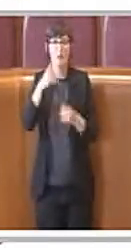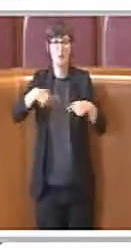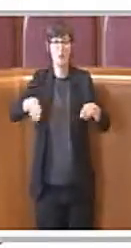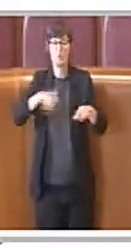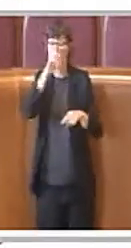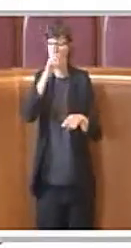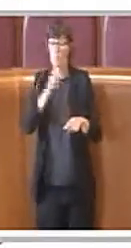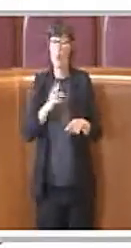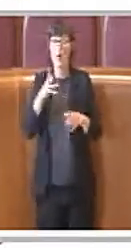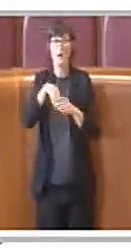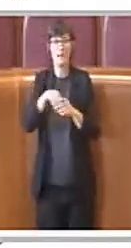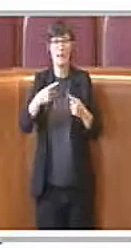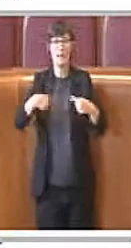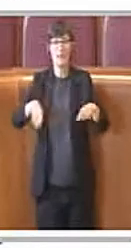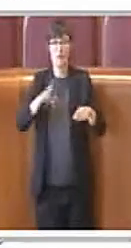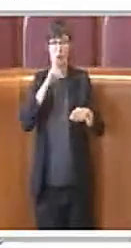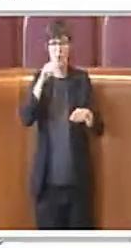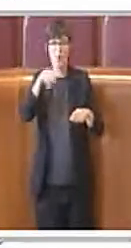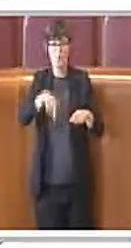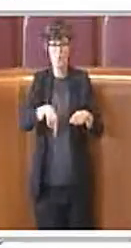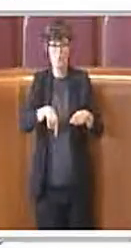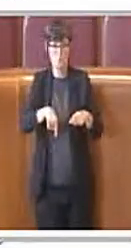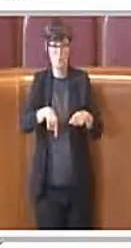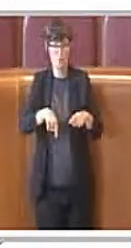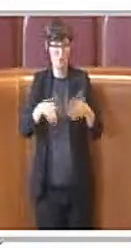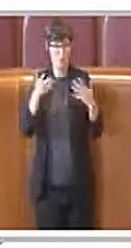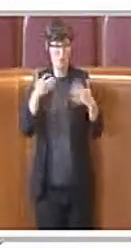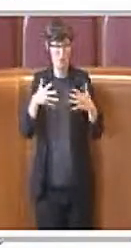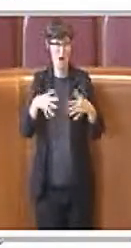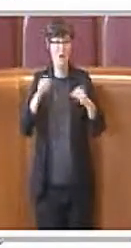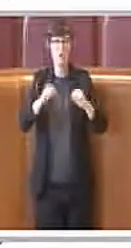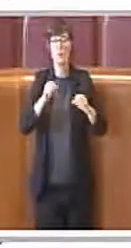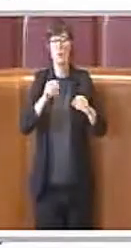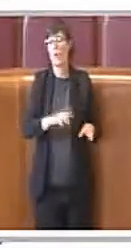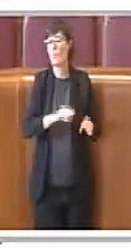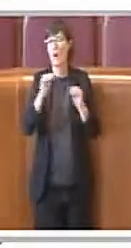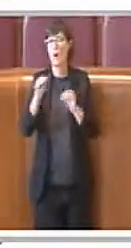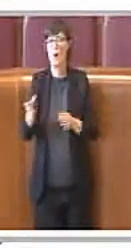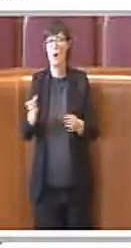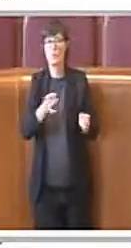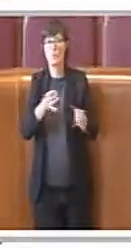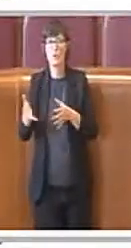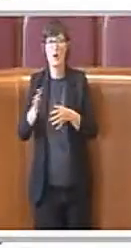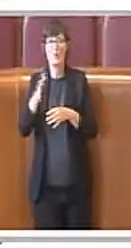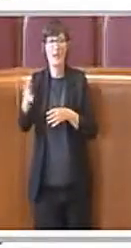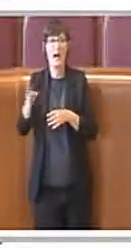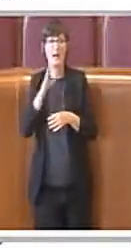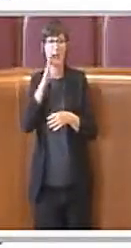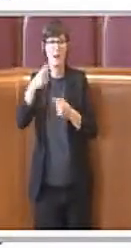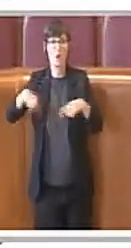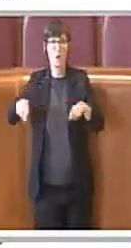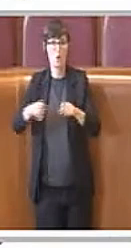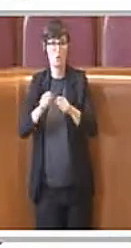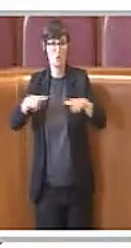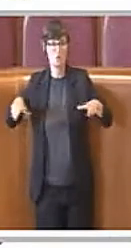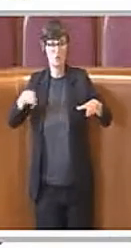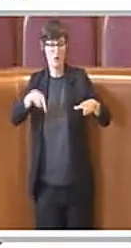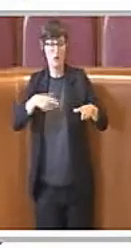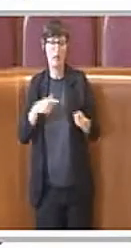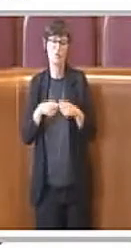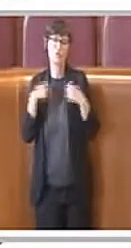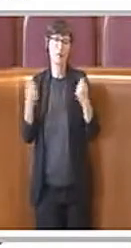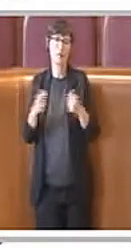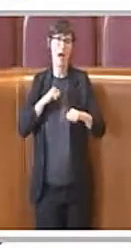accolte anche dalle altre consulte cittadine istituite. In generale la direzione della nostra amministrazione è quella di